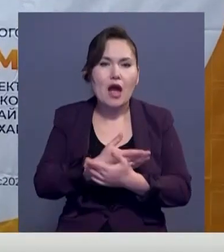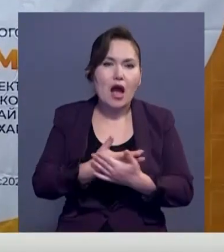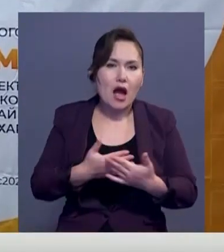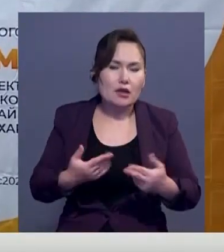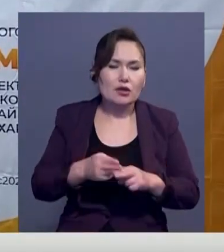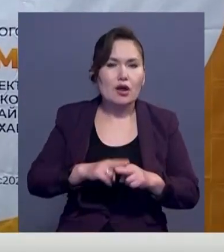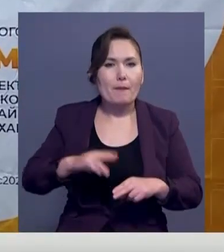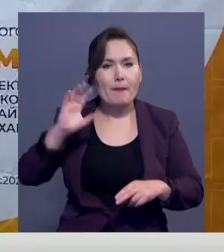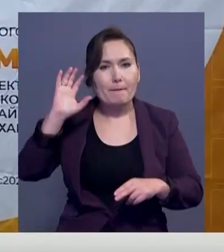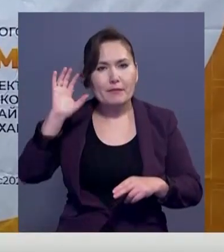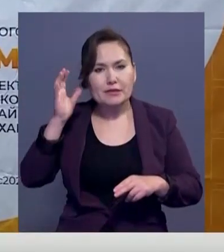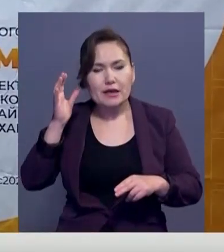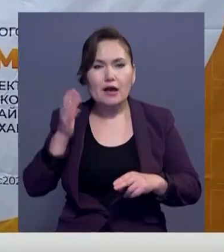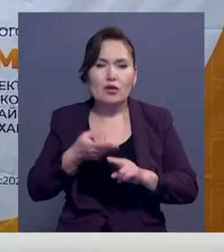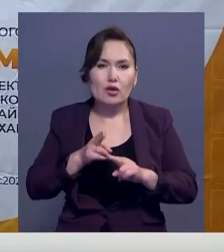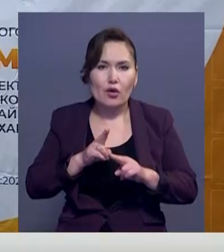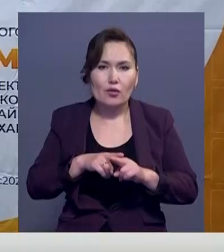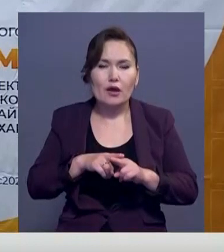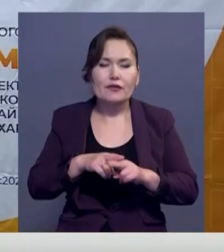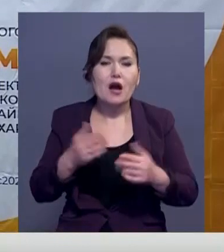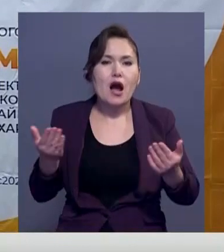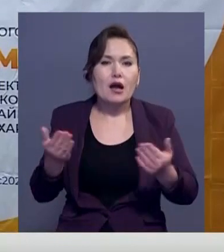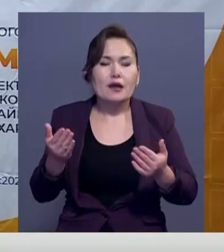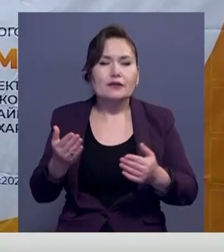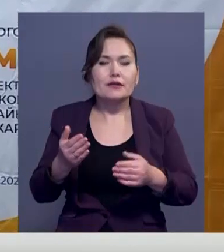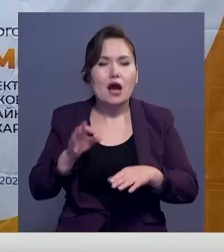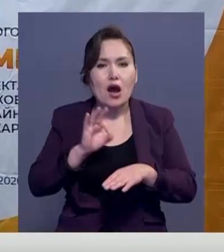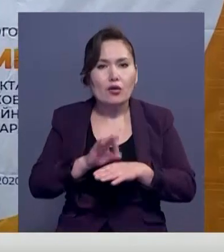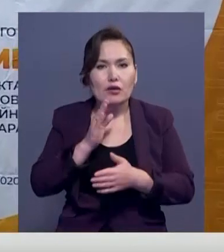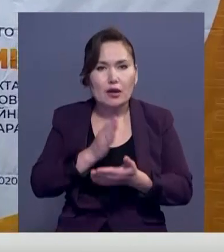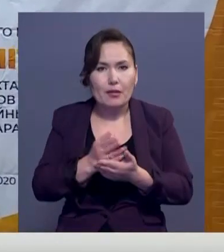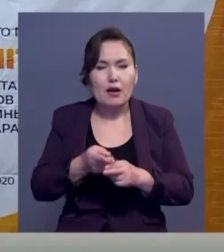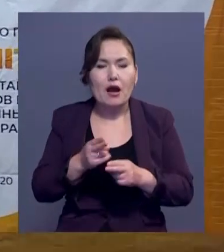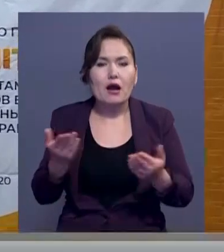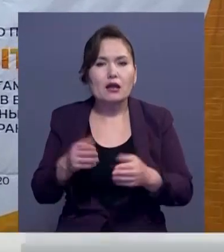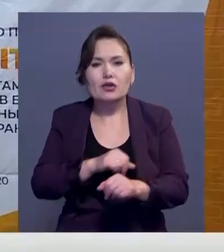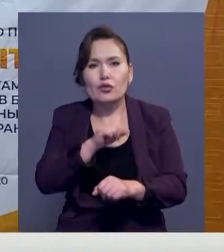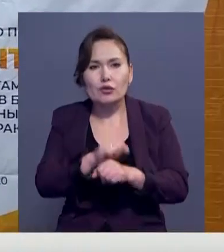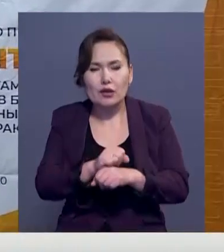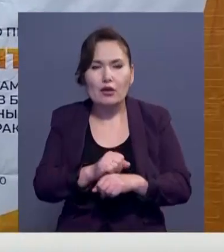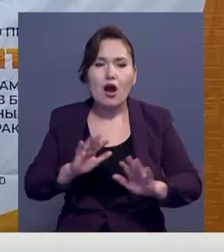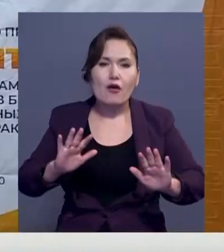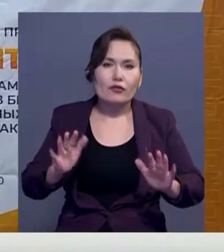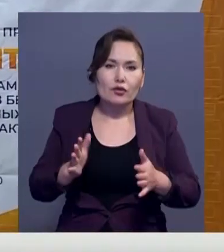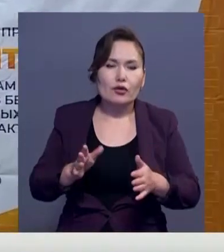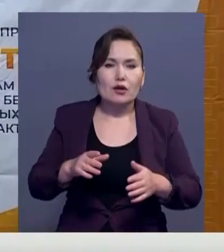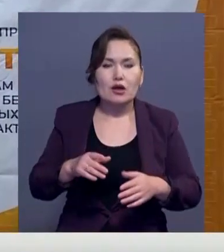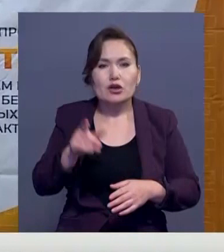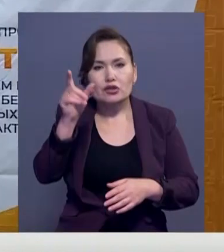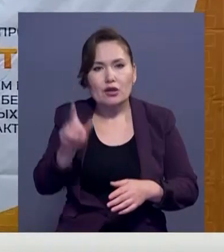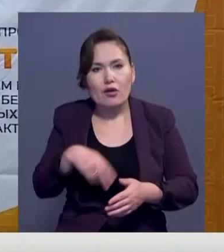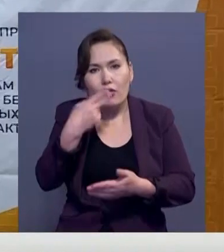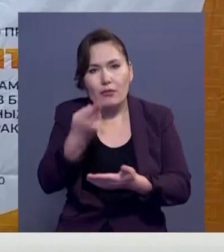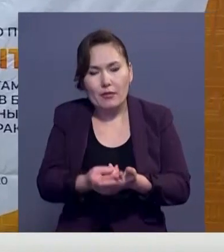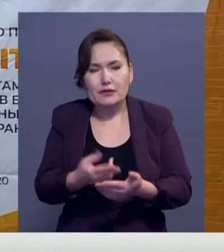Тағы да психологиялық жағдайларға байланысты қандай ауырыллар бар сұлармен үйретеміз. Қалай істеуге ерекен түтінші жағдай болық қалса, біз олар дайын